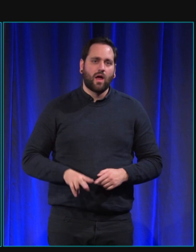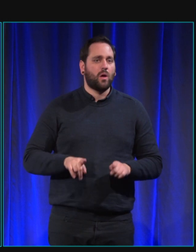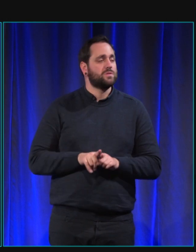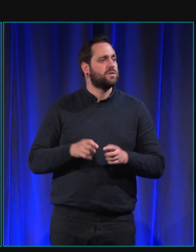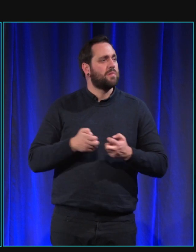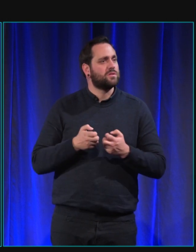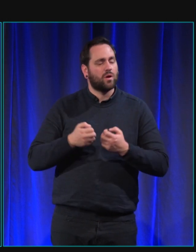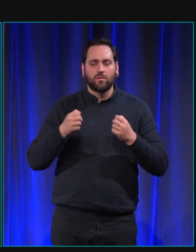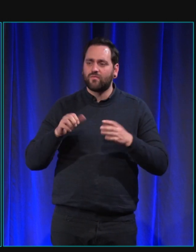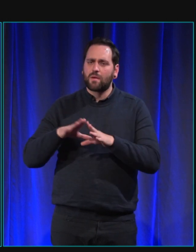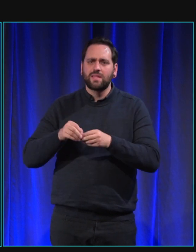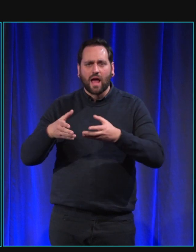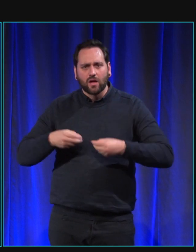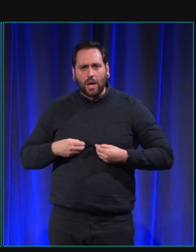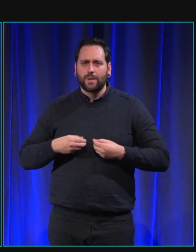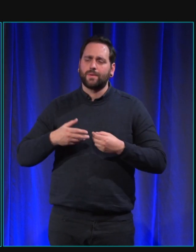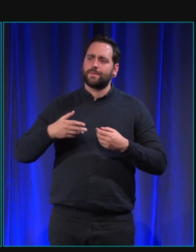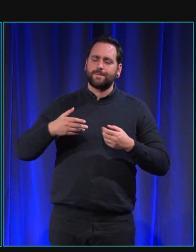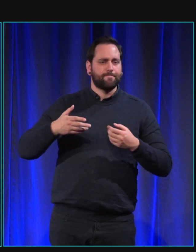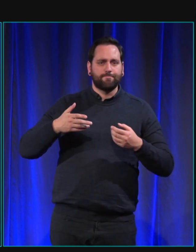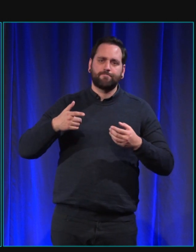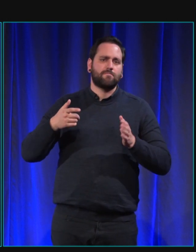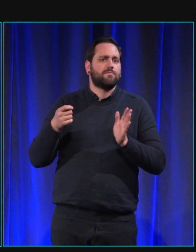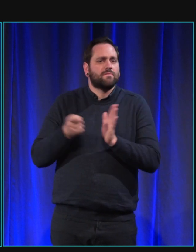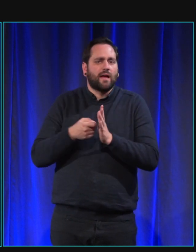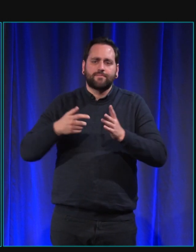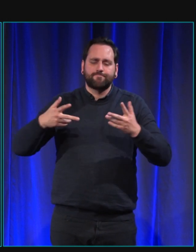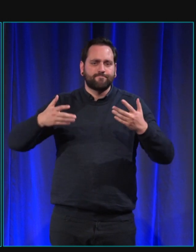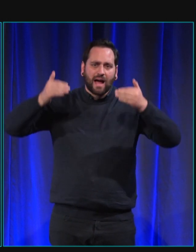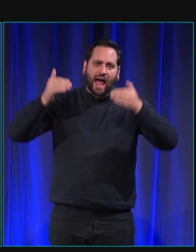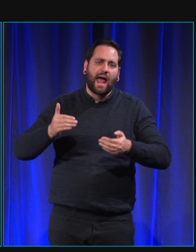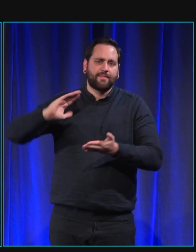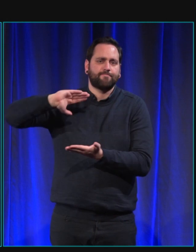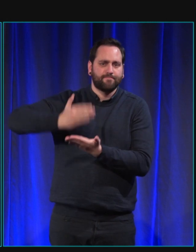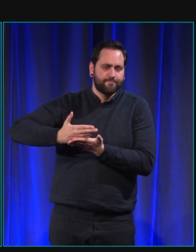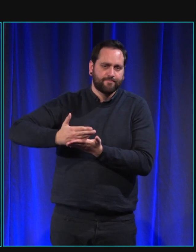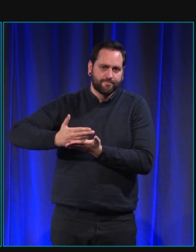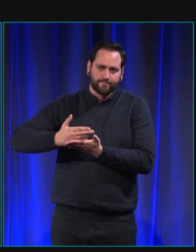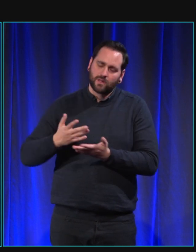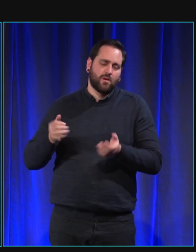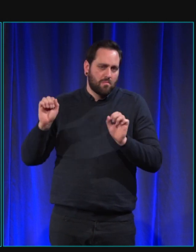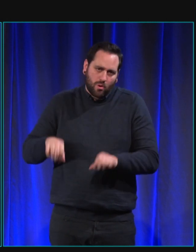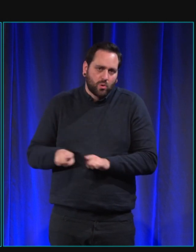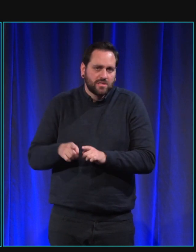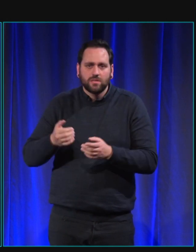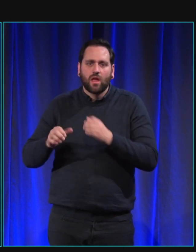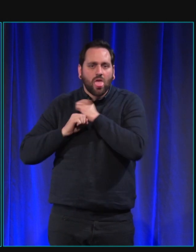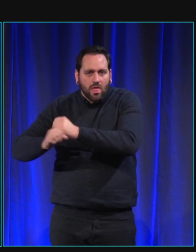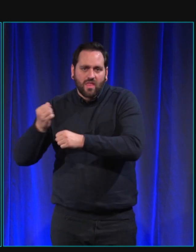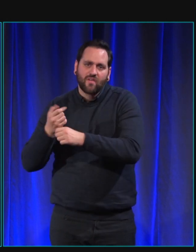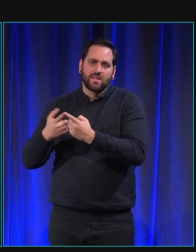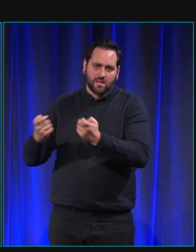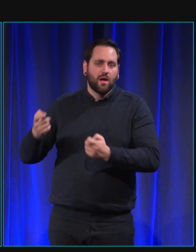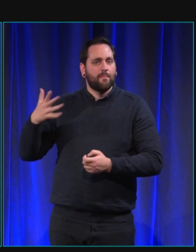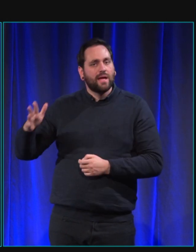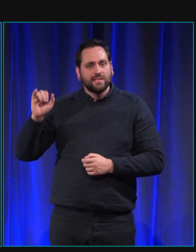emmener le chien en éducation au travail donc certains arrêtent mais d'autres au moins ceux qui continuent ça leur montre au moins que tout le travail qu'ils ont